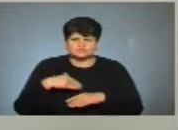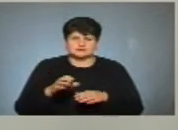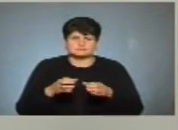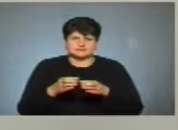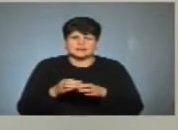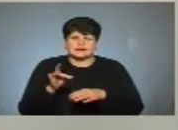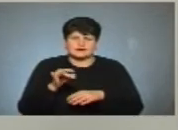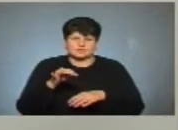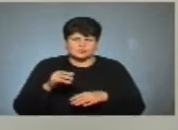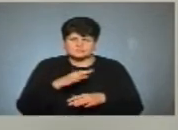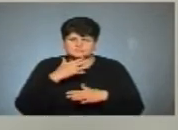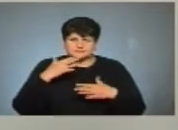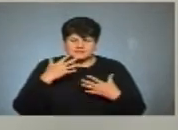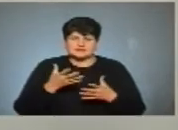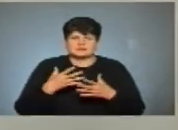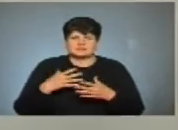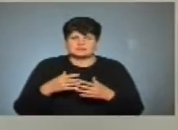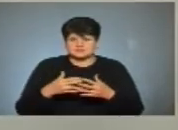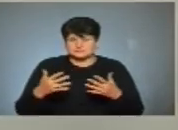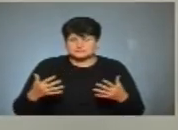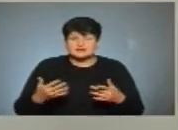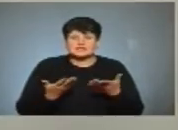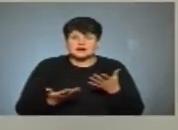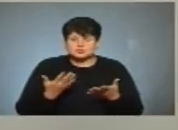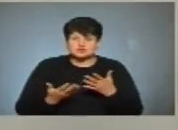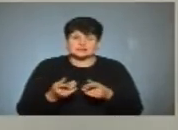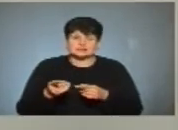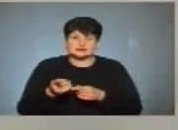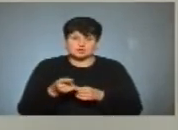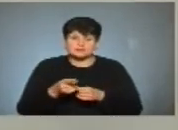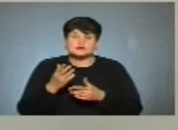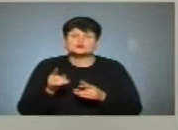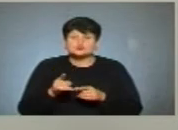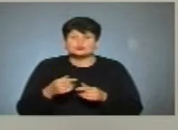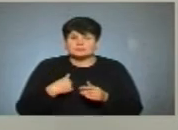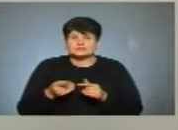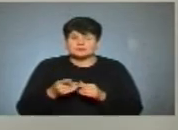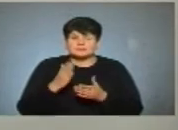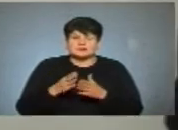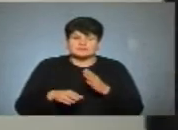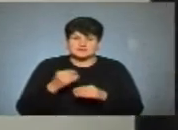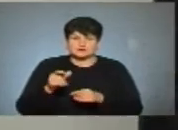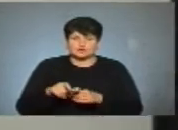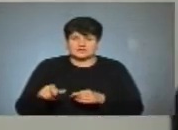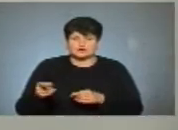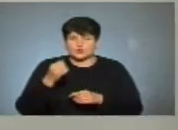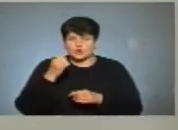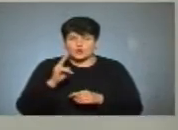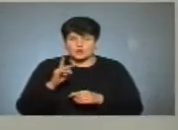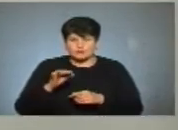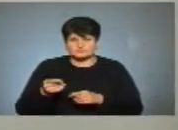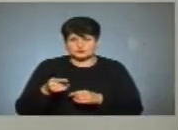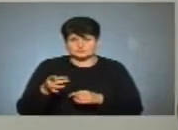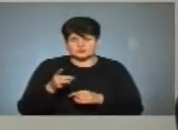коротціонерів, Бедневич, Львівський і тому подібні. Для чого Тернополіан має не збирати людей Коломойського, Тернопільського Раду? Дякую. Що ви